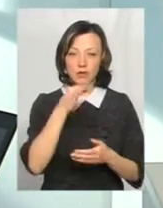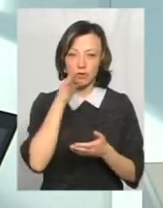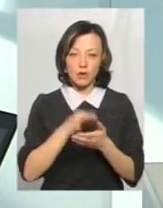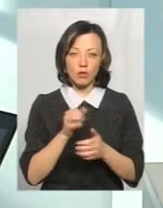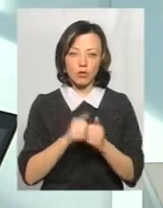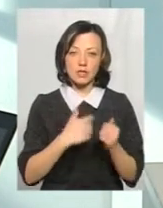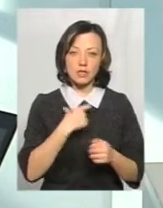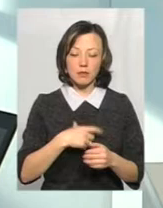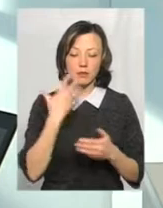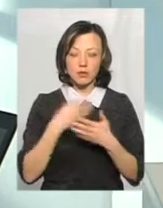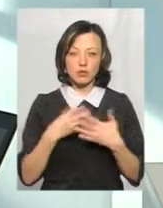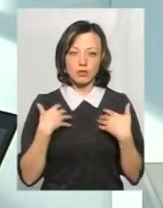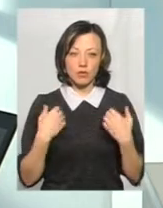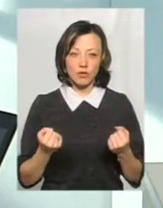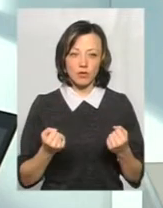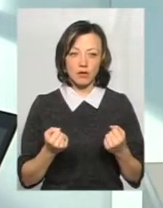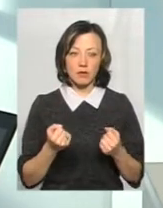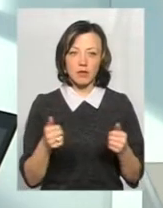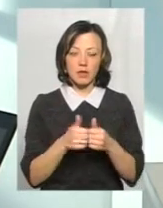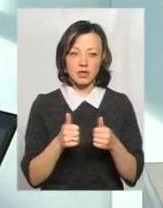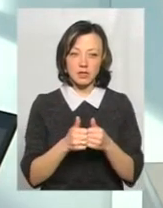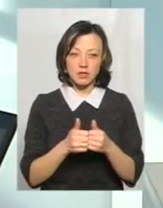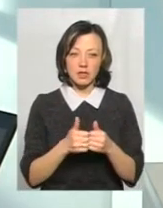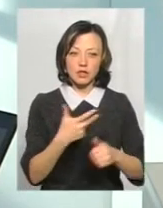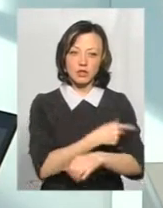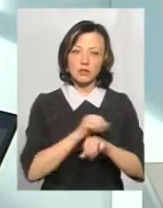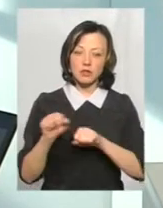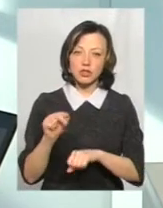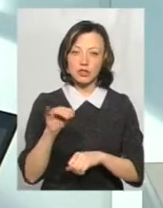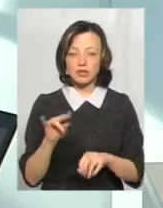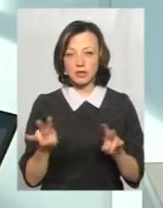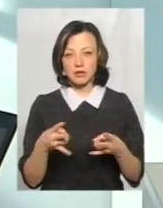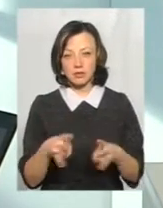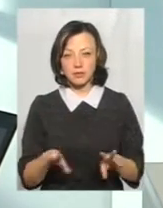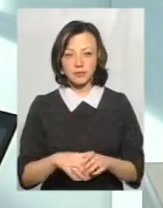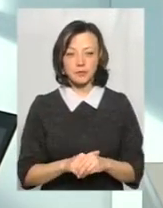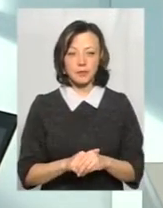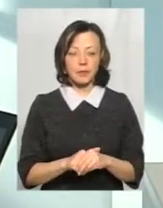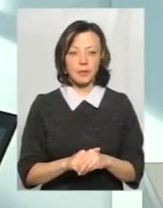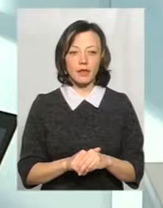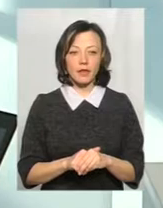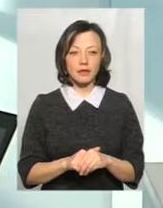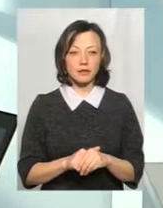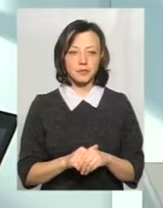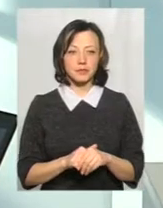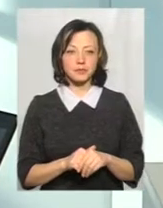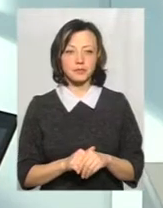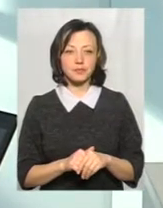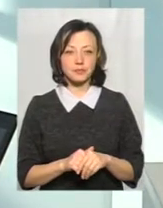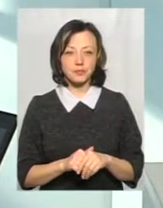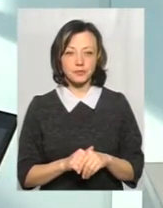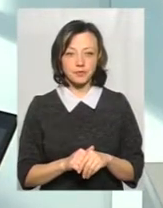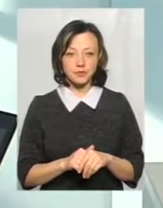кожного за себе, своє здоров'я, своїх близьких, щепитися чи не щепитися. І щепліться від грипу